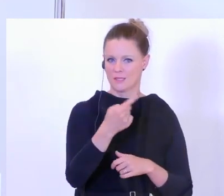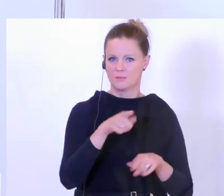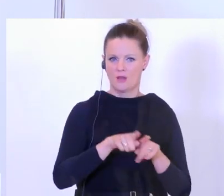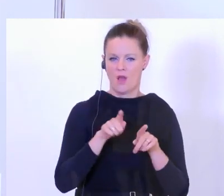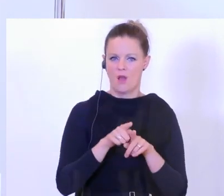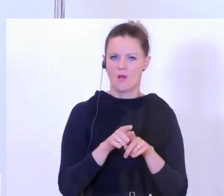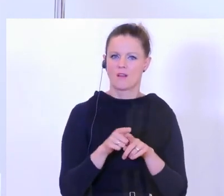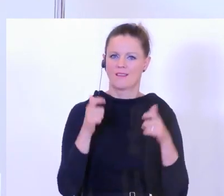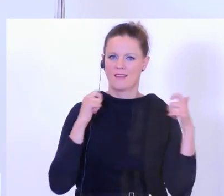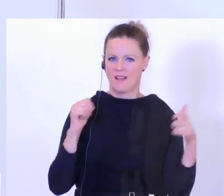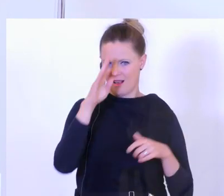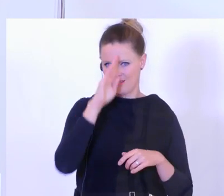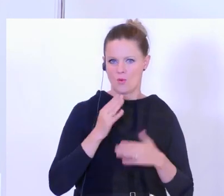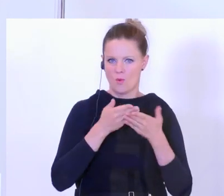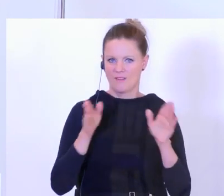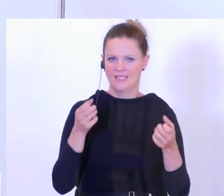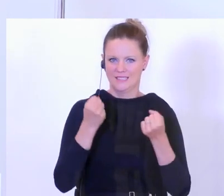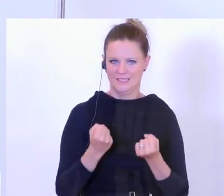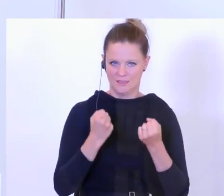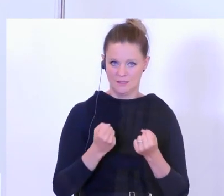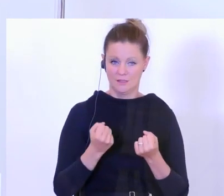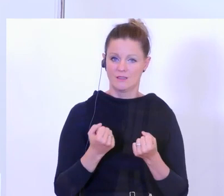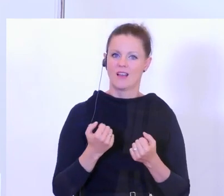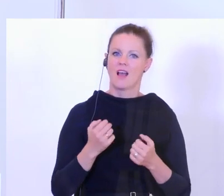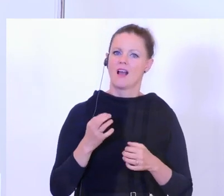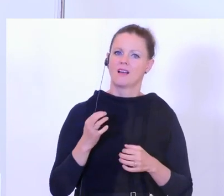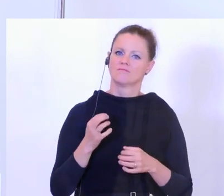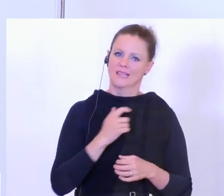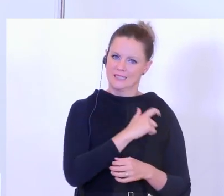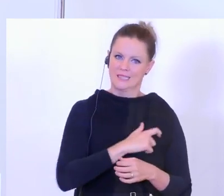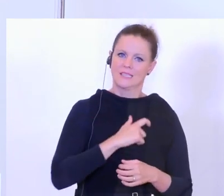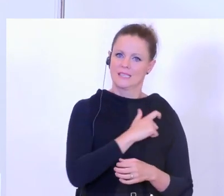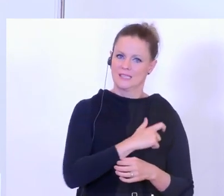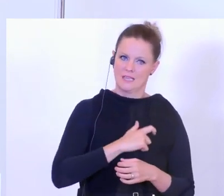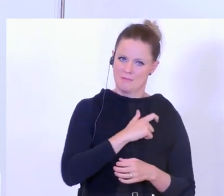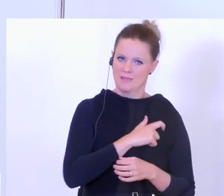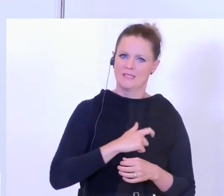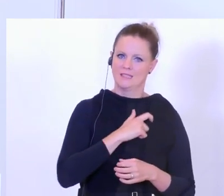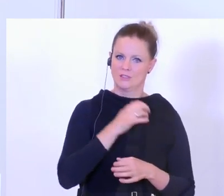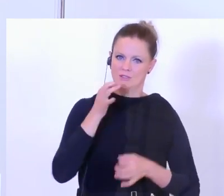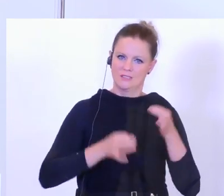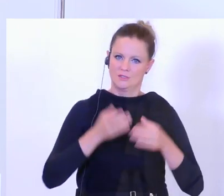öffentliche Sicherheit ist, hat heute Ihnen die Kriminalitätsstatistik zum letzten Mal präsentiert.